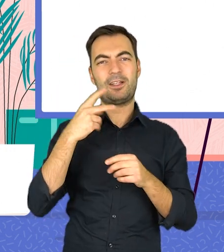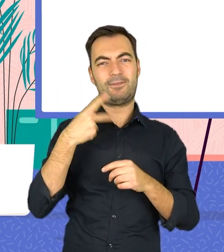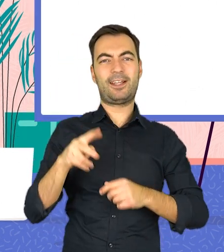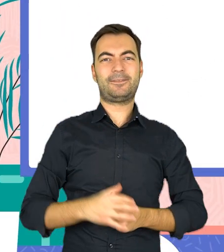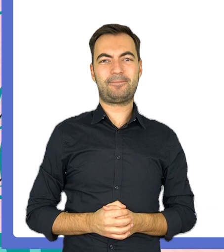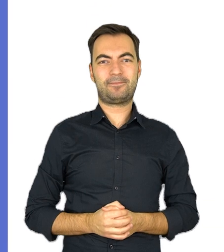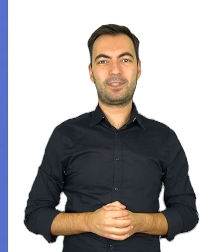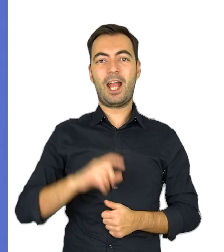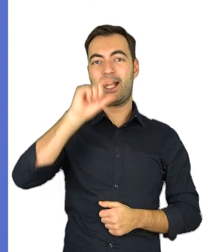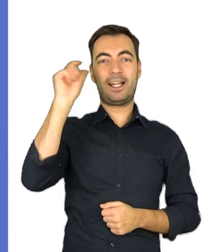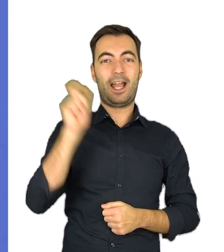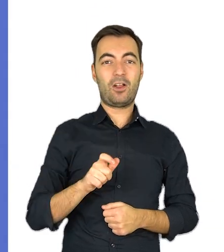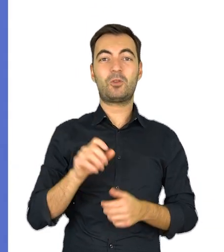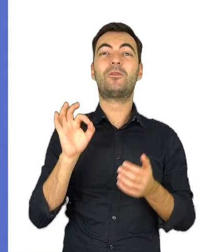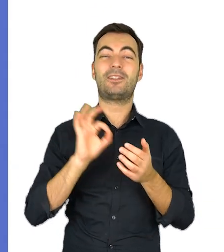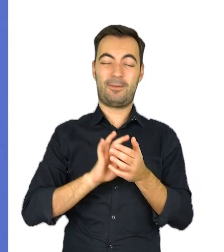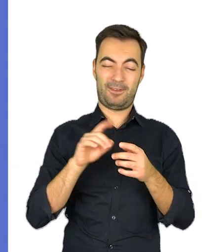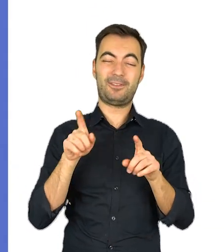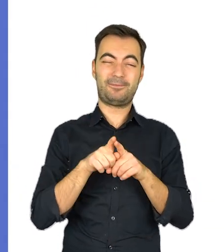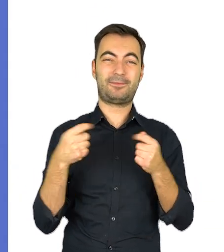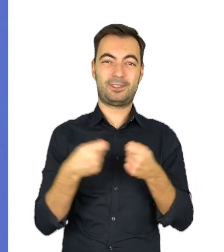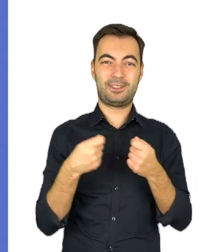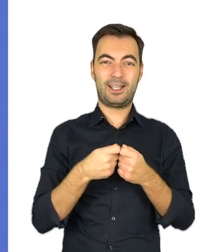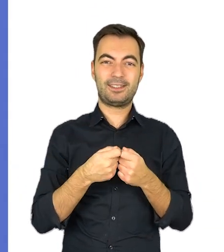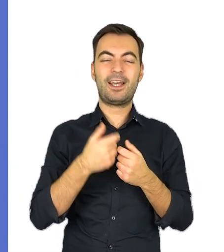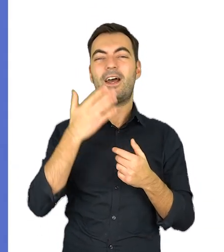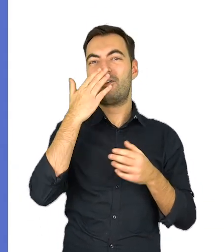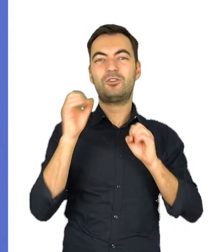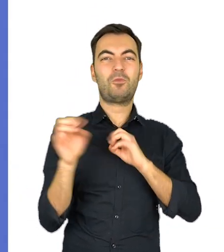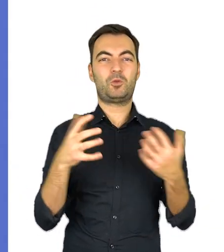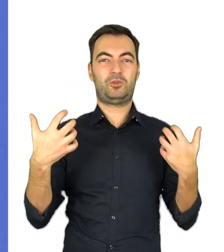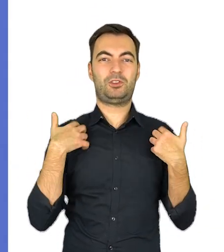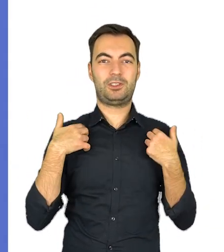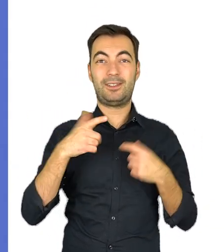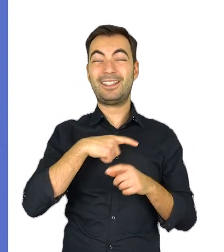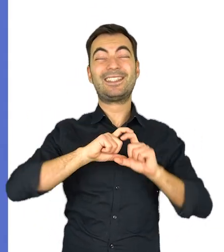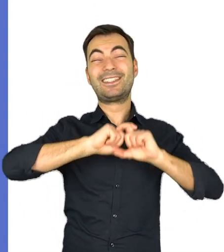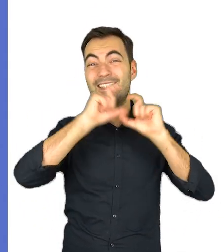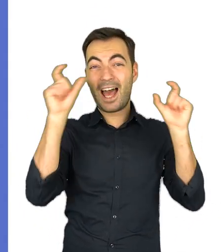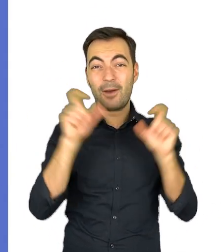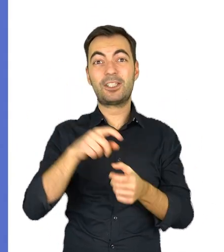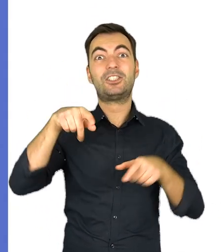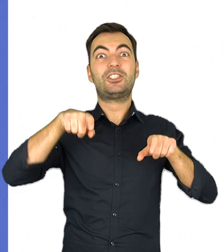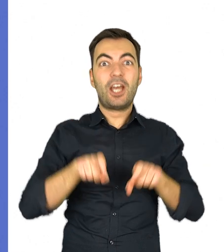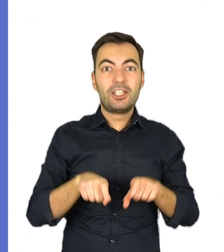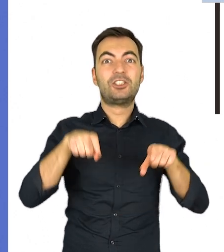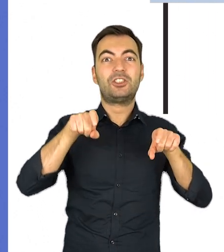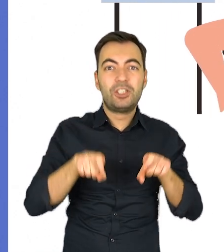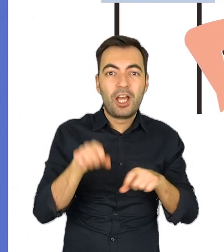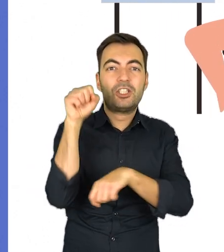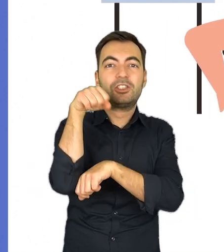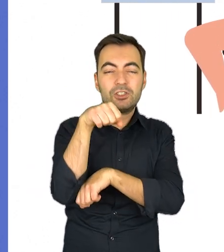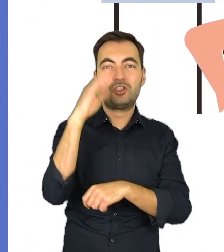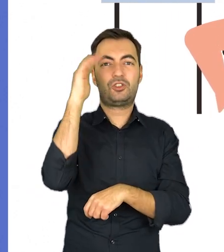zobaczcie. Kręgosłupowi na pewno nie pomaga też tryb naszego życia. My niemal cały czas siedzimy.